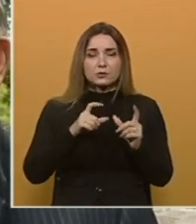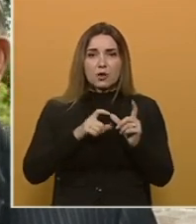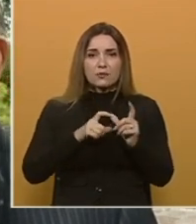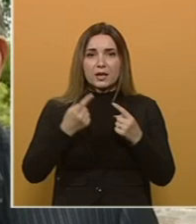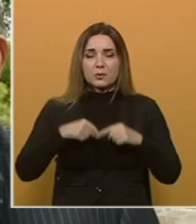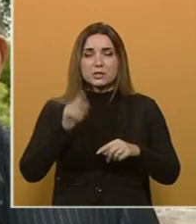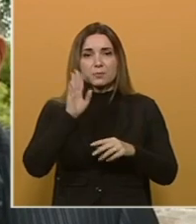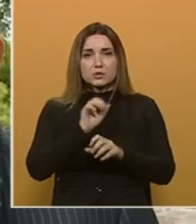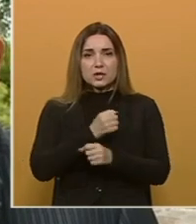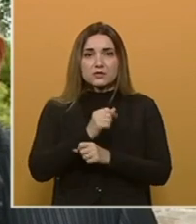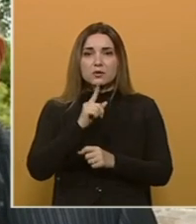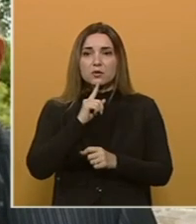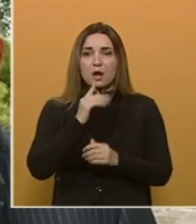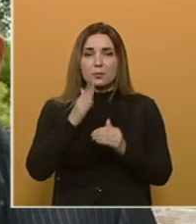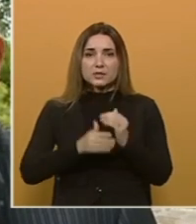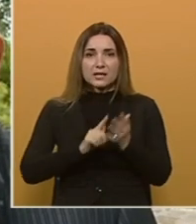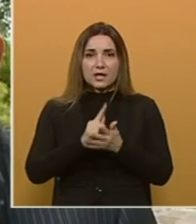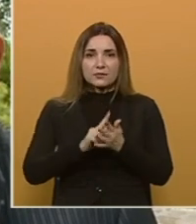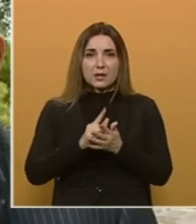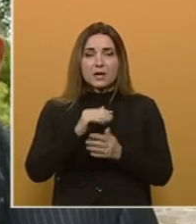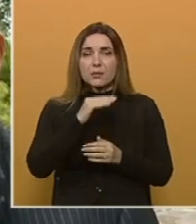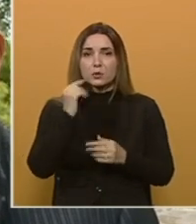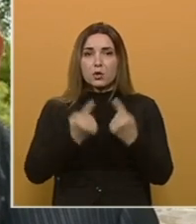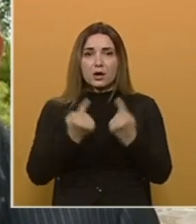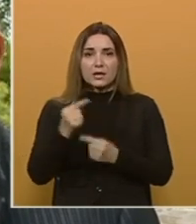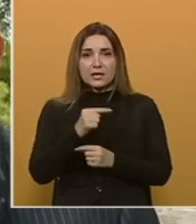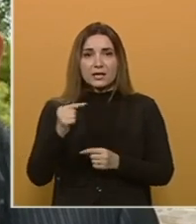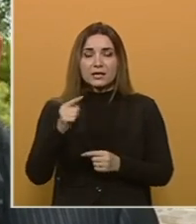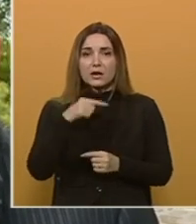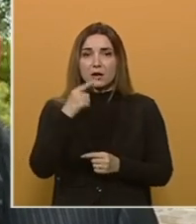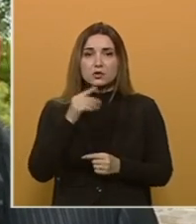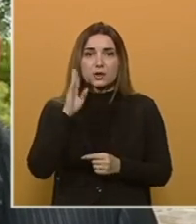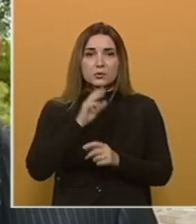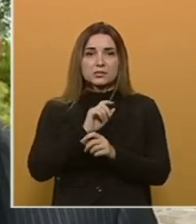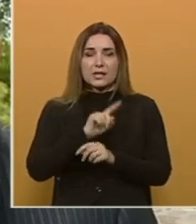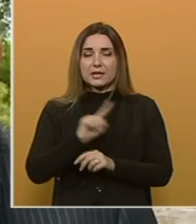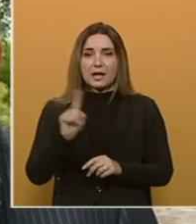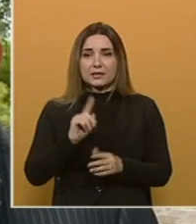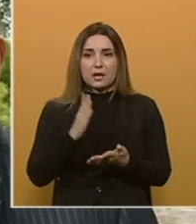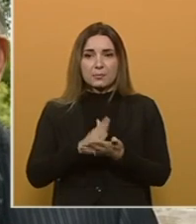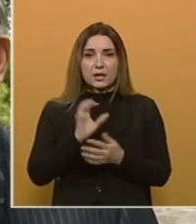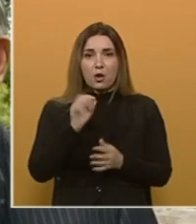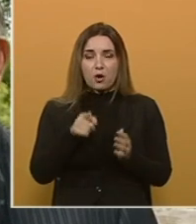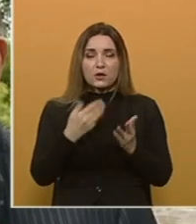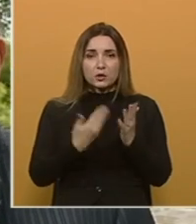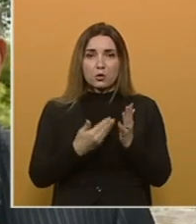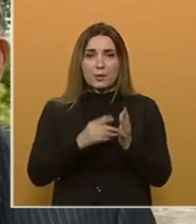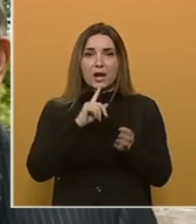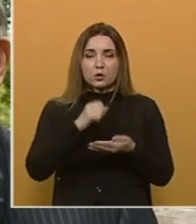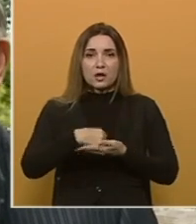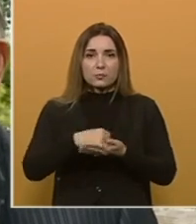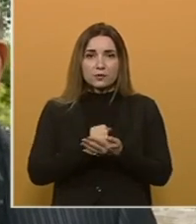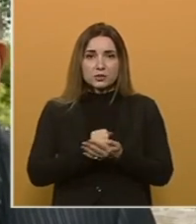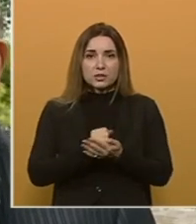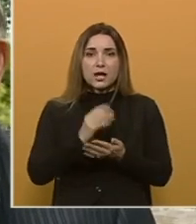i Hercegovinu, koju u posljednje vrijeme mnogi negiraju i govore da Bosna nikad nije bila. Ovo je dokument koji potvrđuje